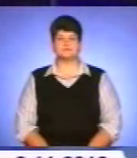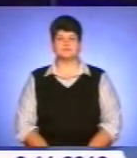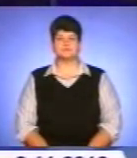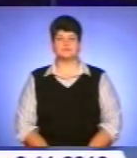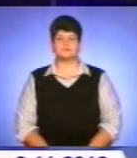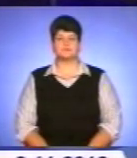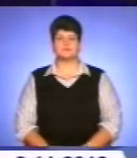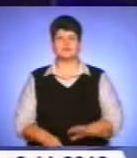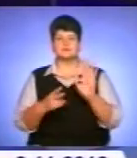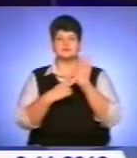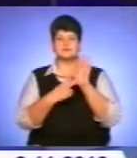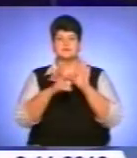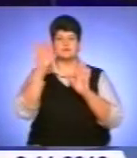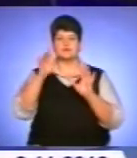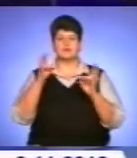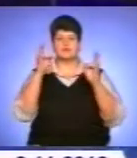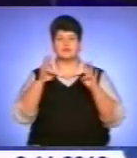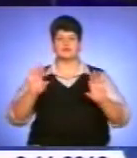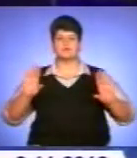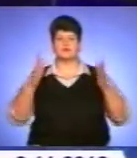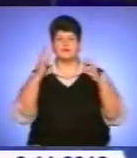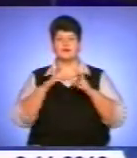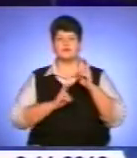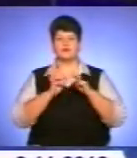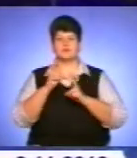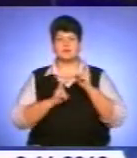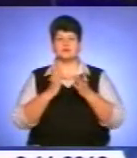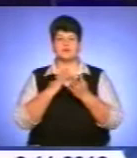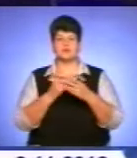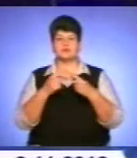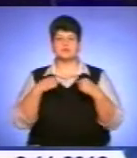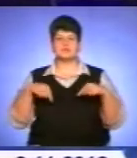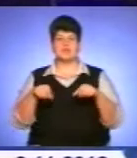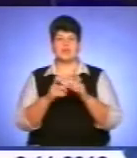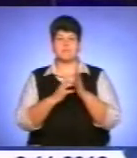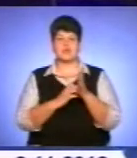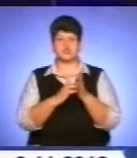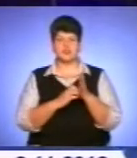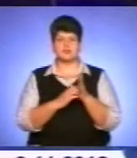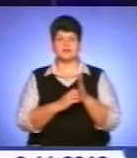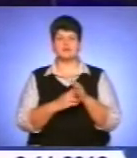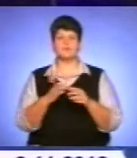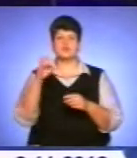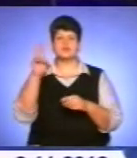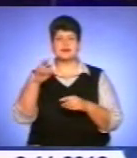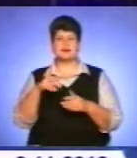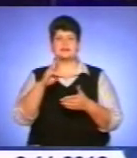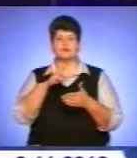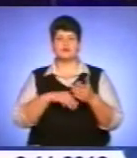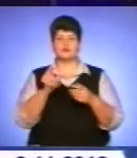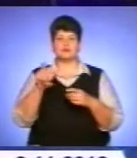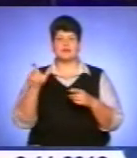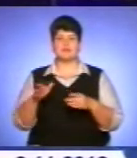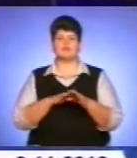70% нещасних випадків на виробництві стаються з організаційних причин. Про соціальне страхування людей, які отримали